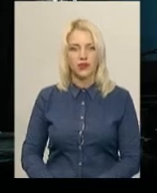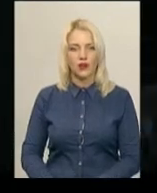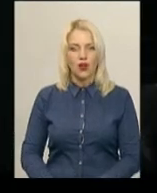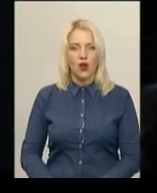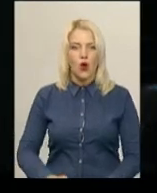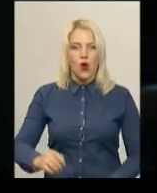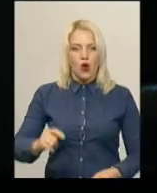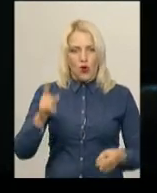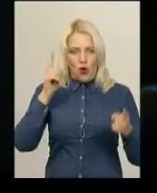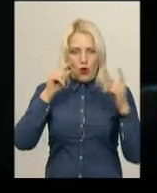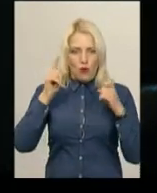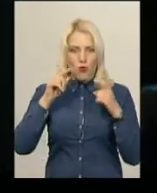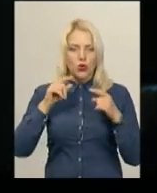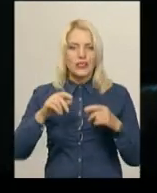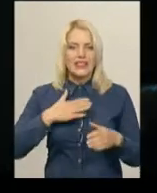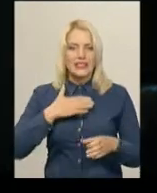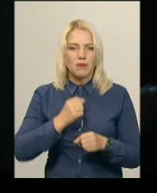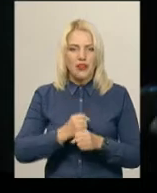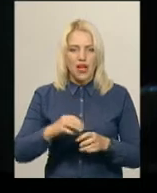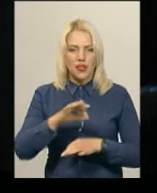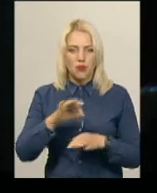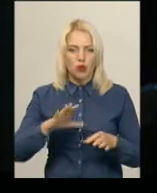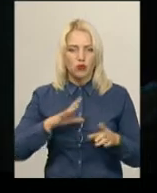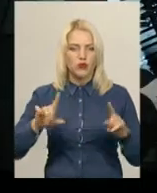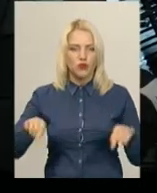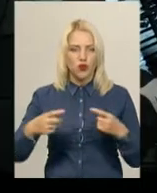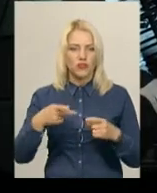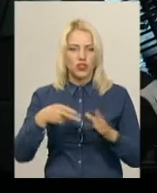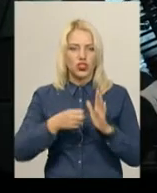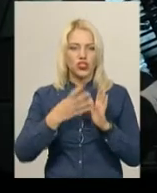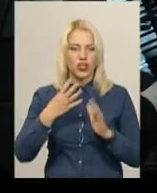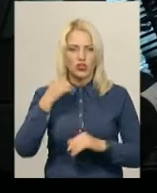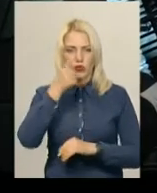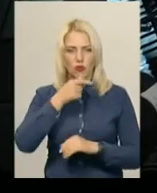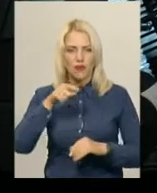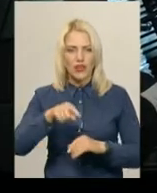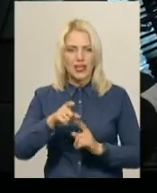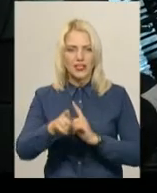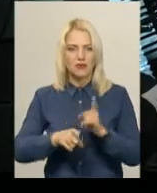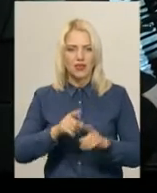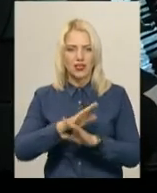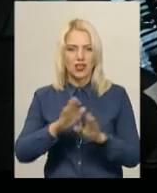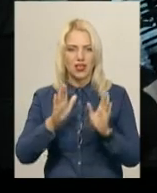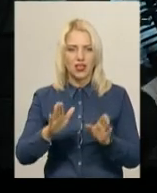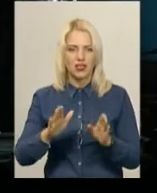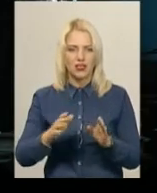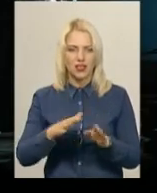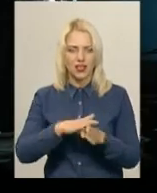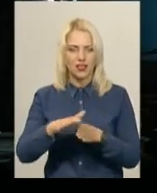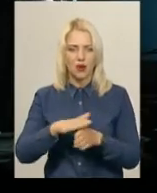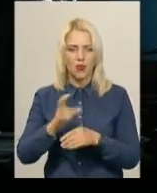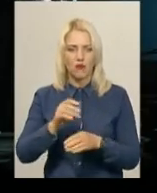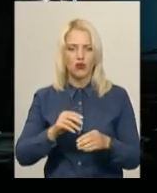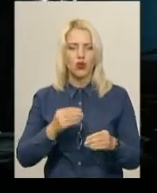Мультидисциплінарний проєкт розділові створений у 2014 році. За цей час у ньому змінились не тільки текстуальне наповнення, а й